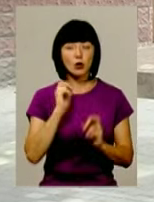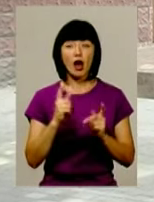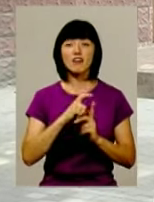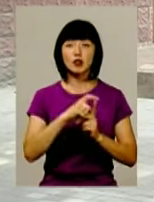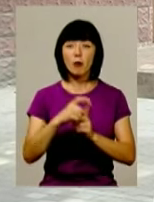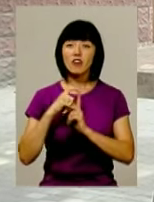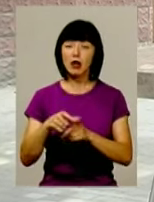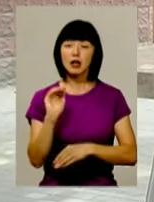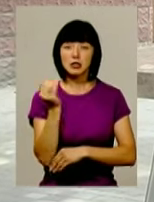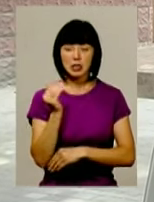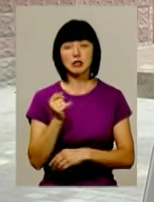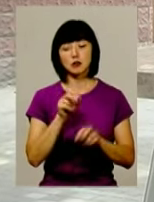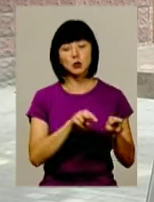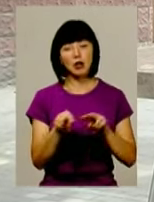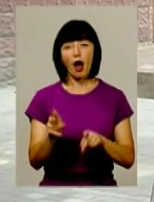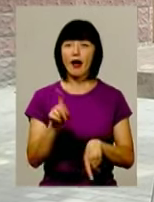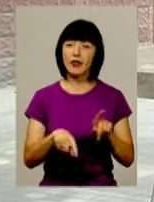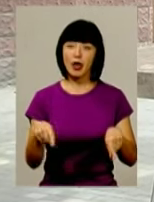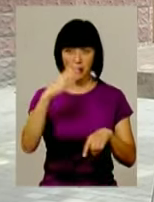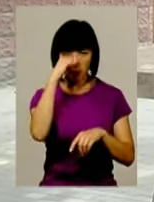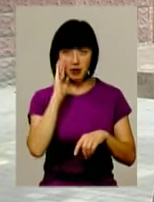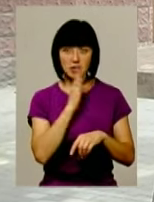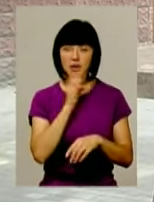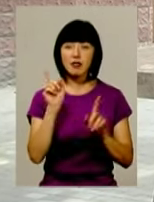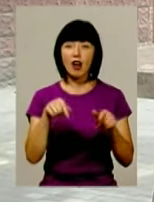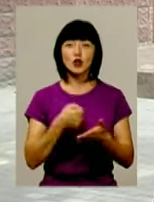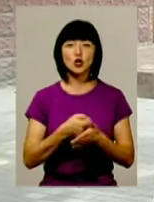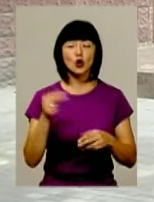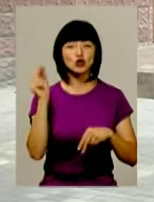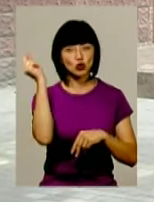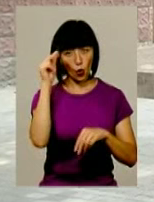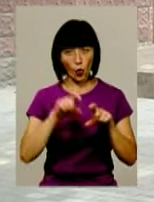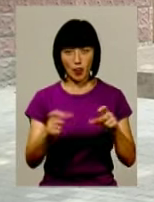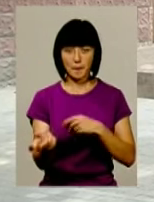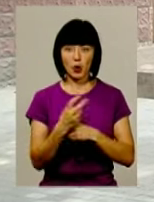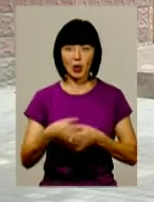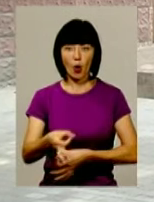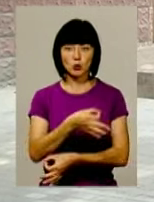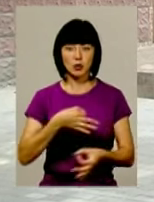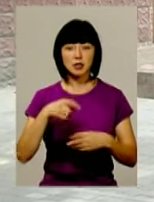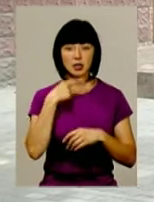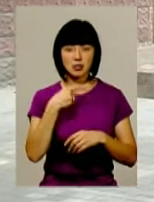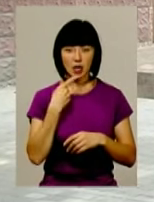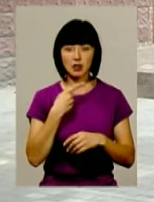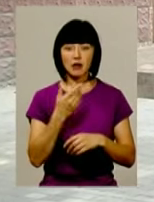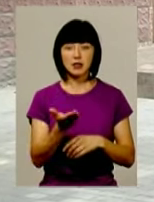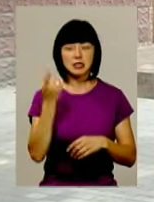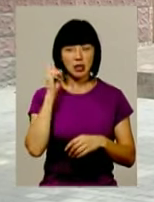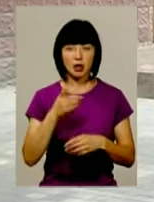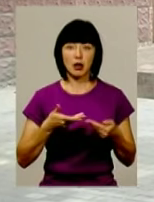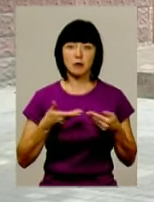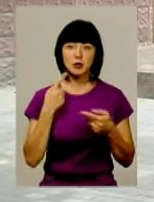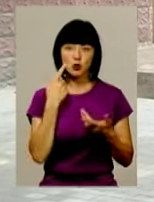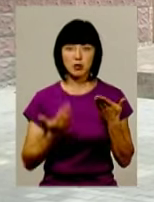відповідає дитина, і вони це спостерігають. А деякі батьки навіть до школи приходили до мене на консультацію і казали, що, ви знаєте, а ми